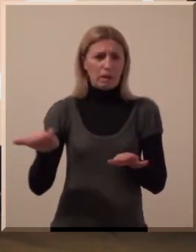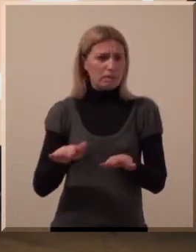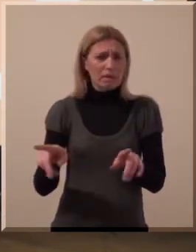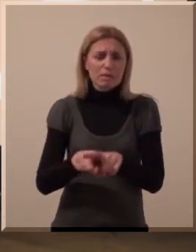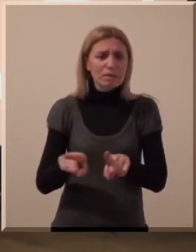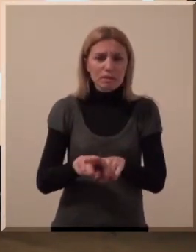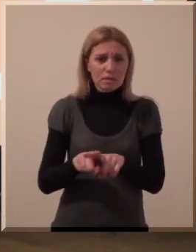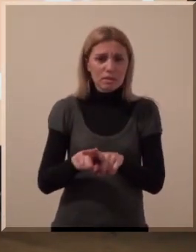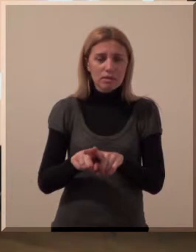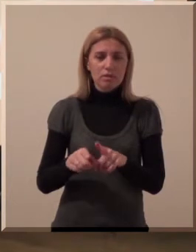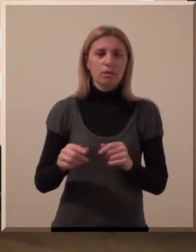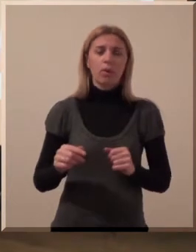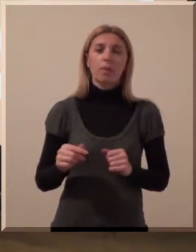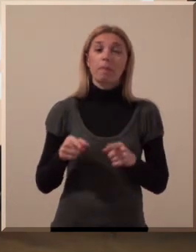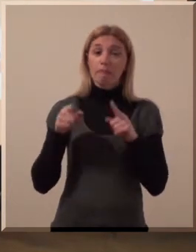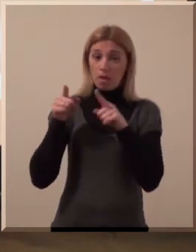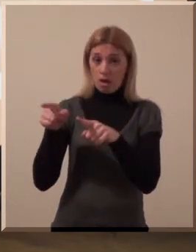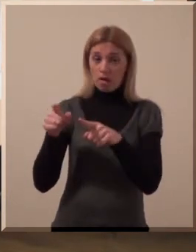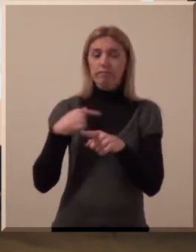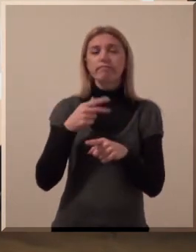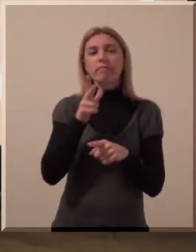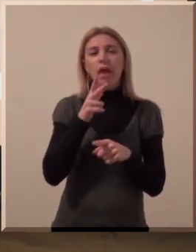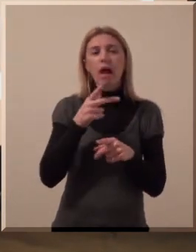potrebe i interesovanje kao i bilo koja druga deca.